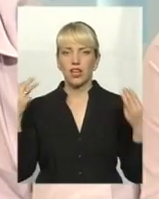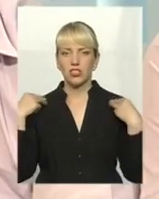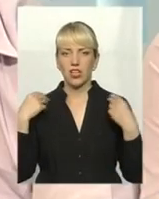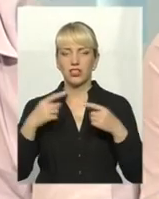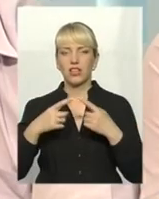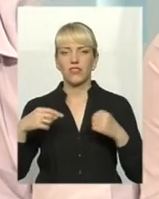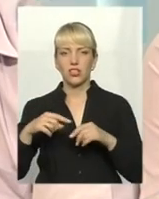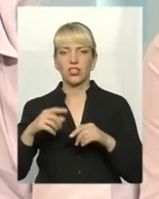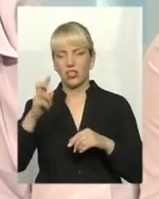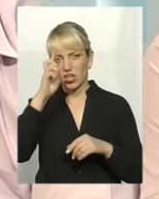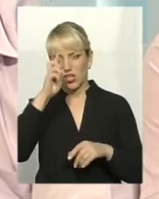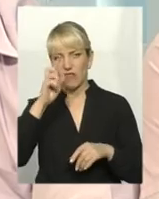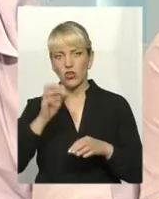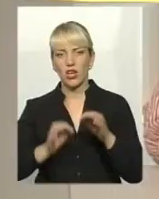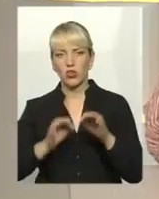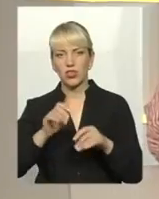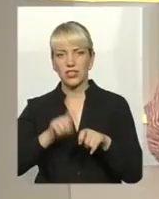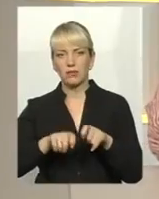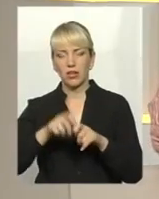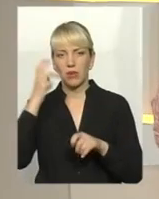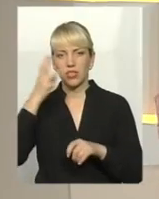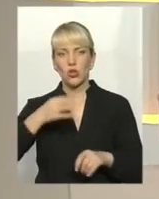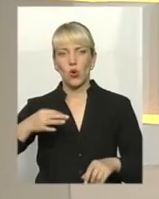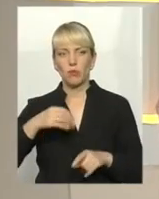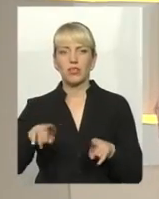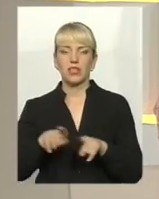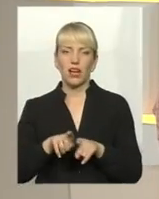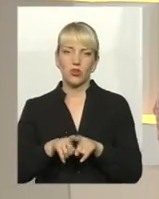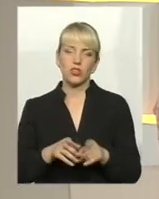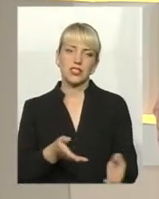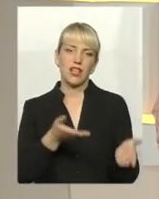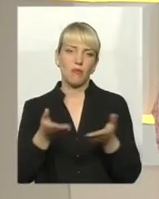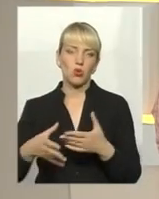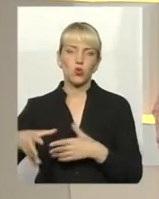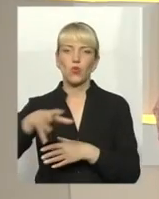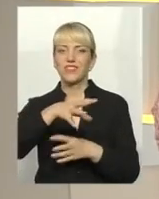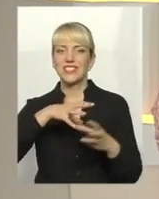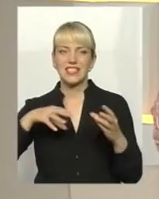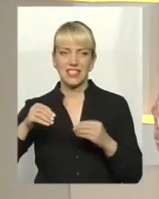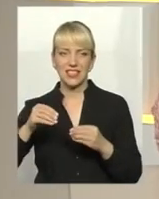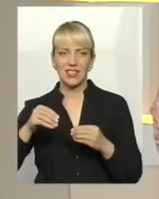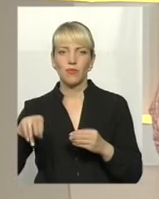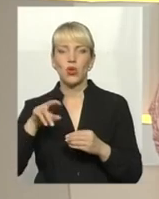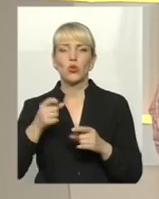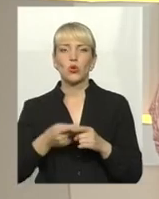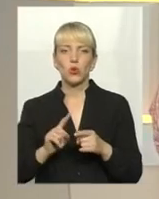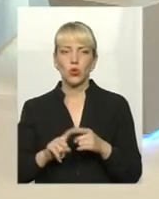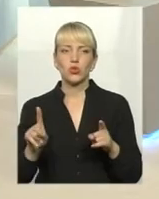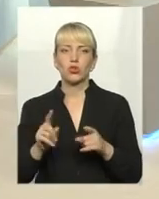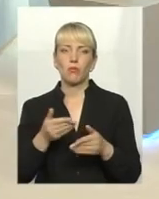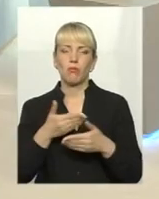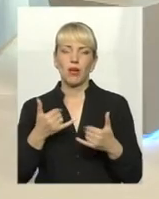Державної екологічної інспекції у Хмельницькій області. І також запрошую всіх до того, щоб ми